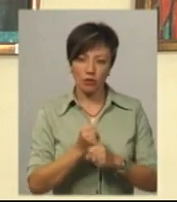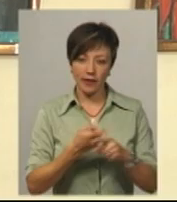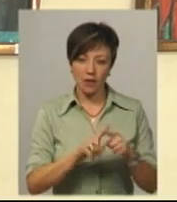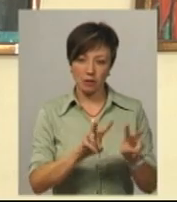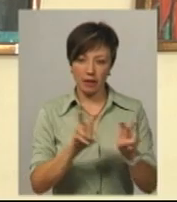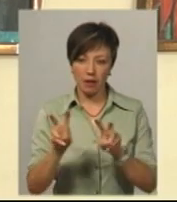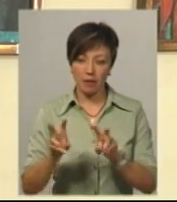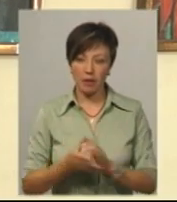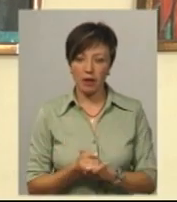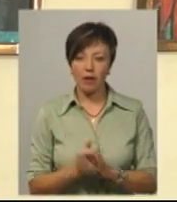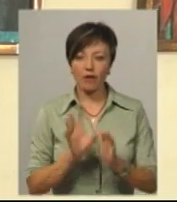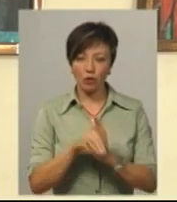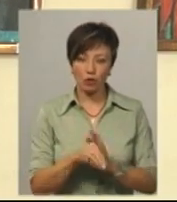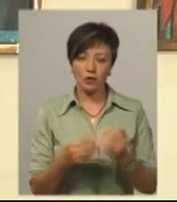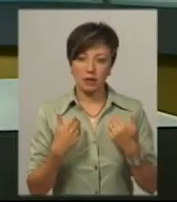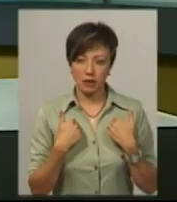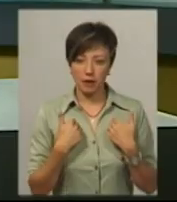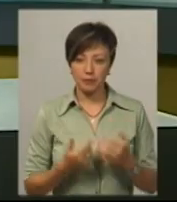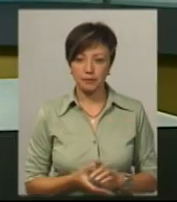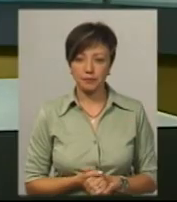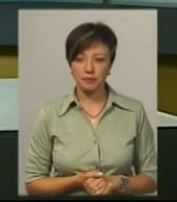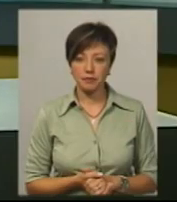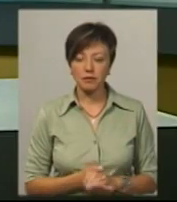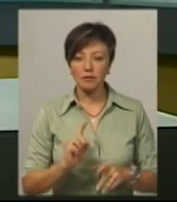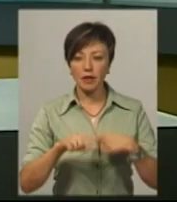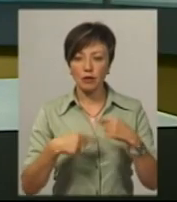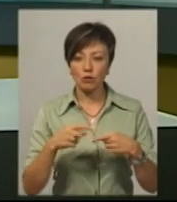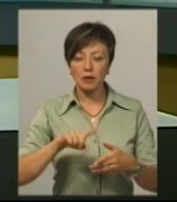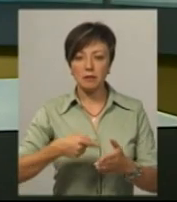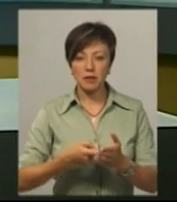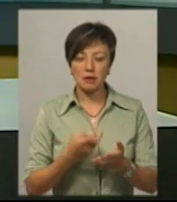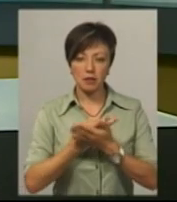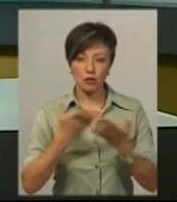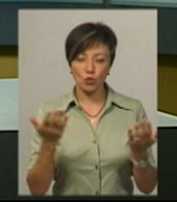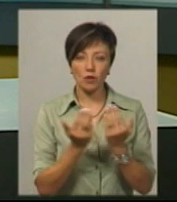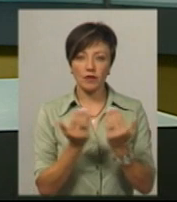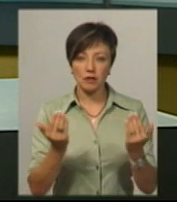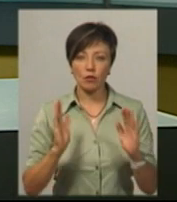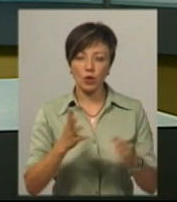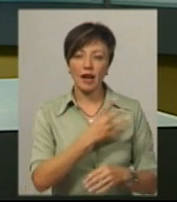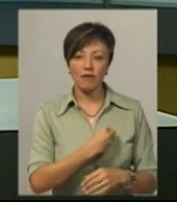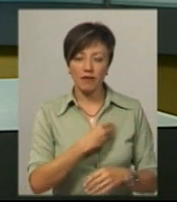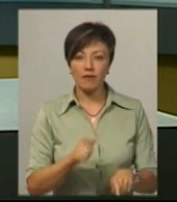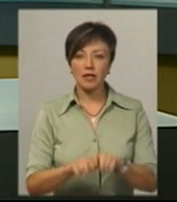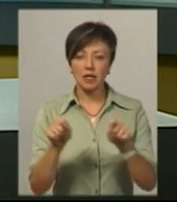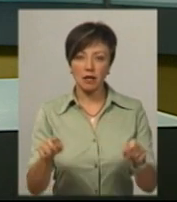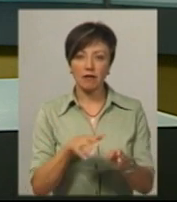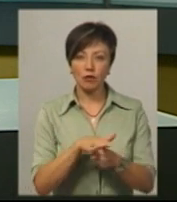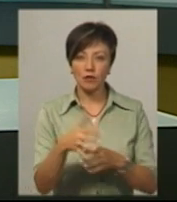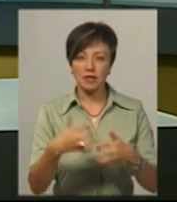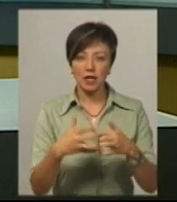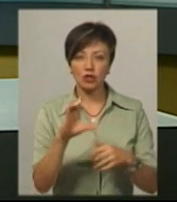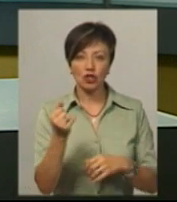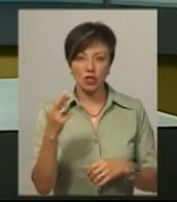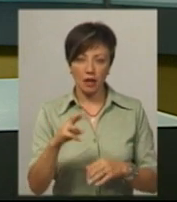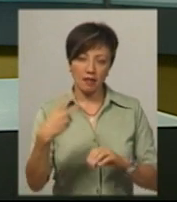тему. В тому числі і я. Наступним містом, в якому презентують виставку, буде Львів. Відкриття відбудеться всередині